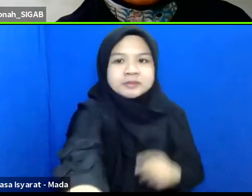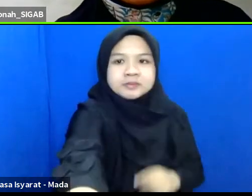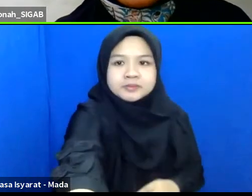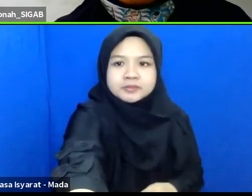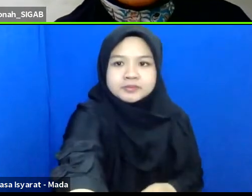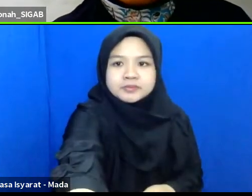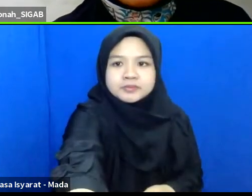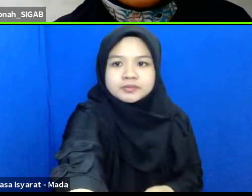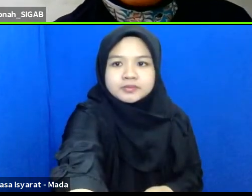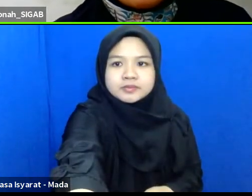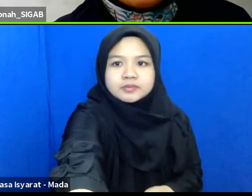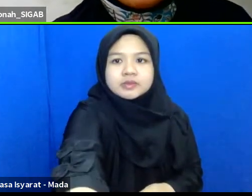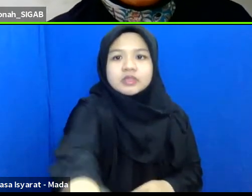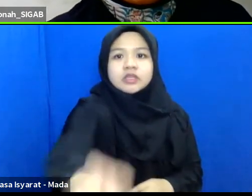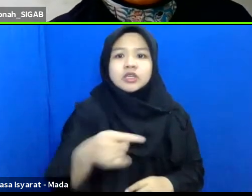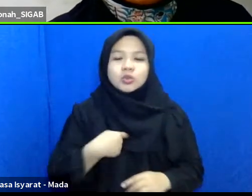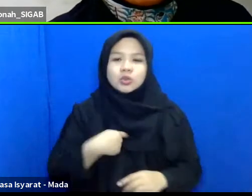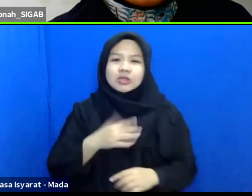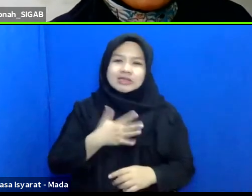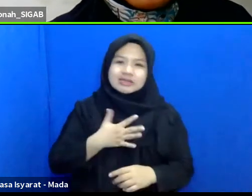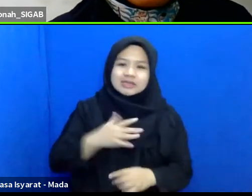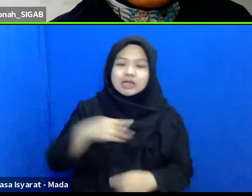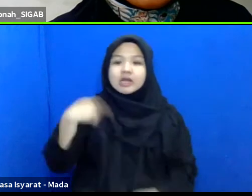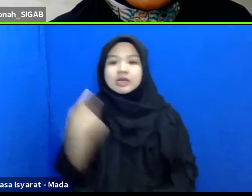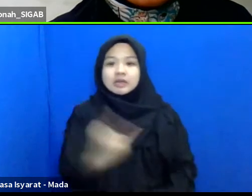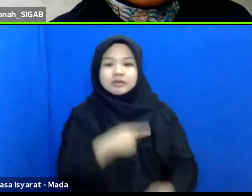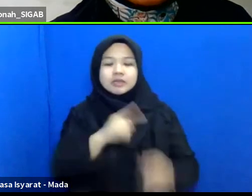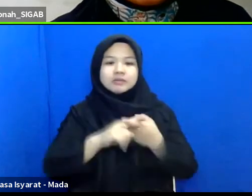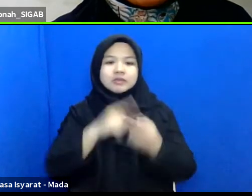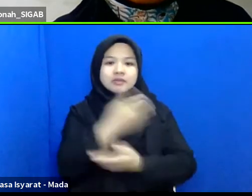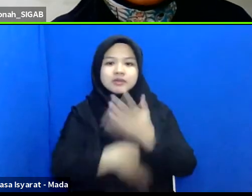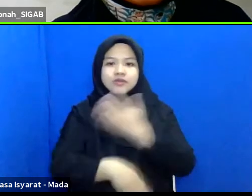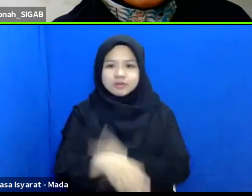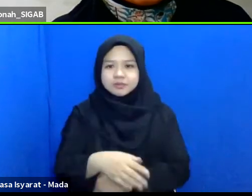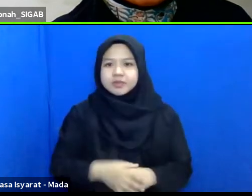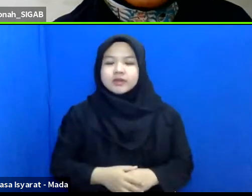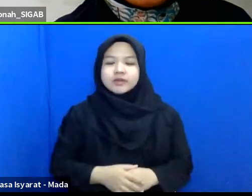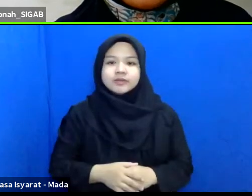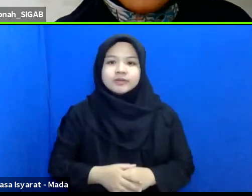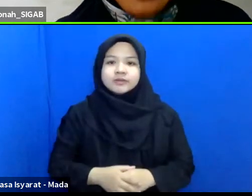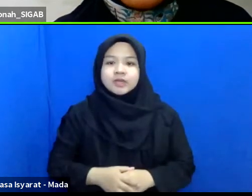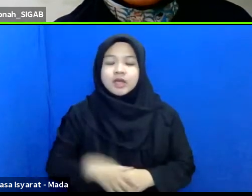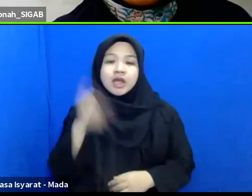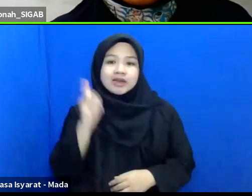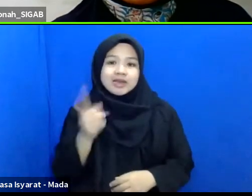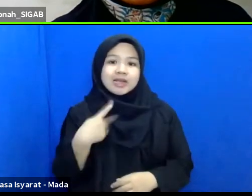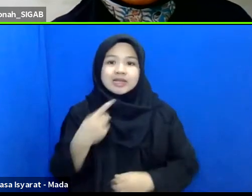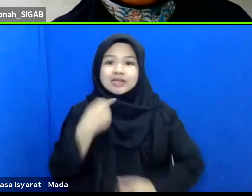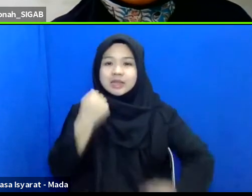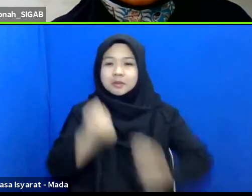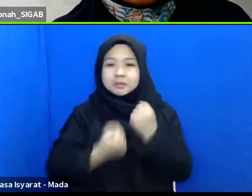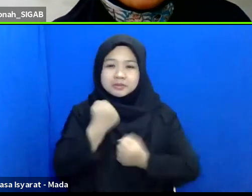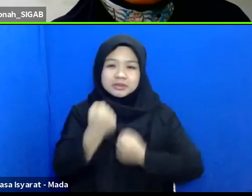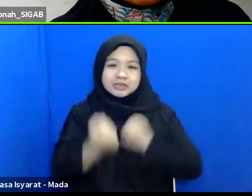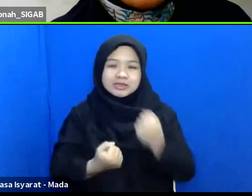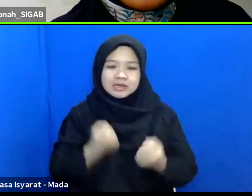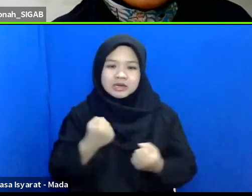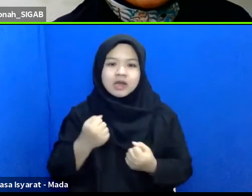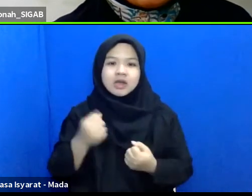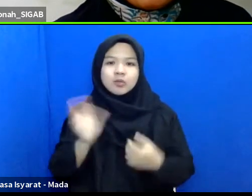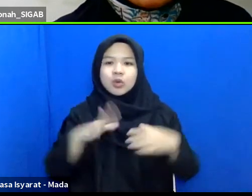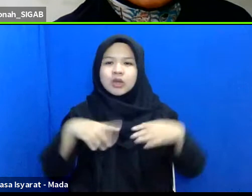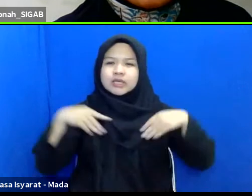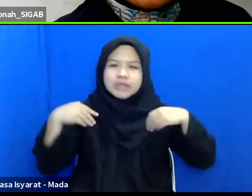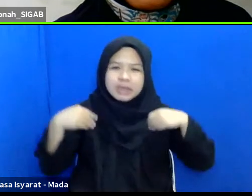keresahan dari kami teman-teman dari difabel ada pun yang kemudian kita bergerak tidak diam